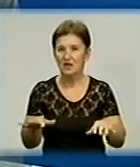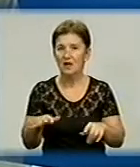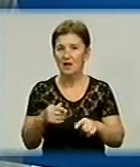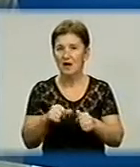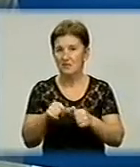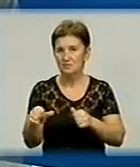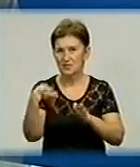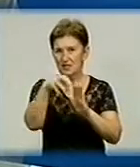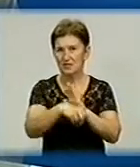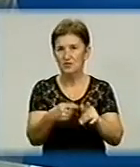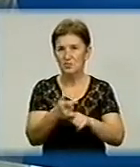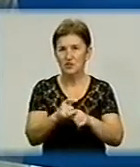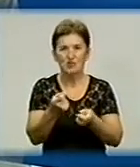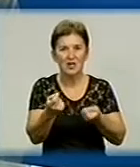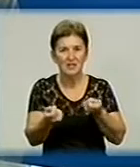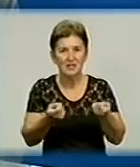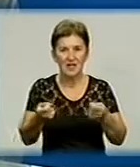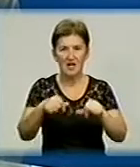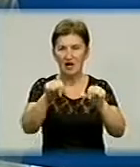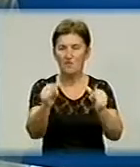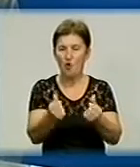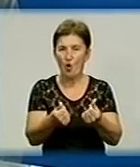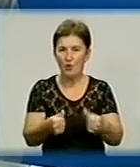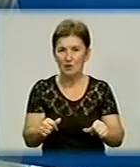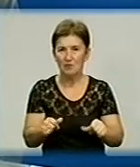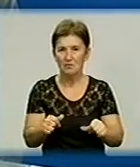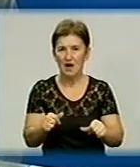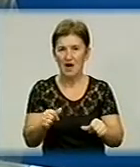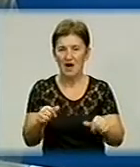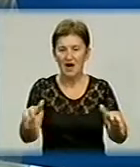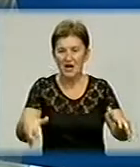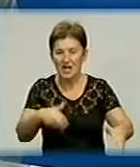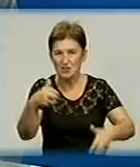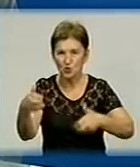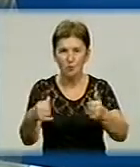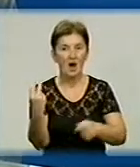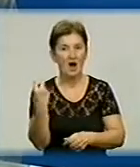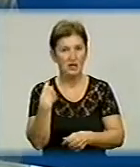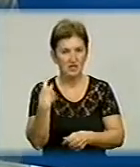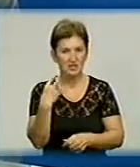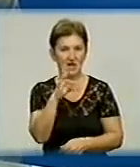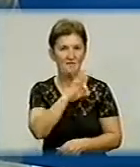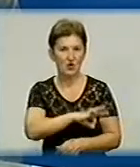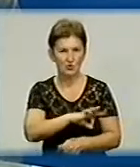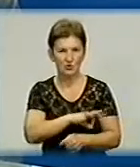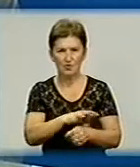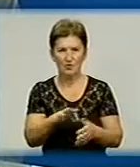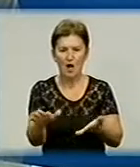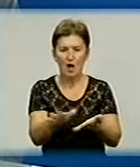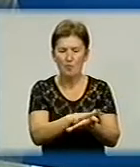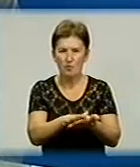закладена більш детальна форма розкопок. Зокрема, англійці використовують широко промивку грунту,